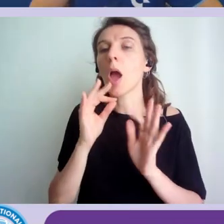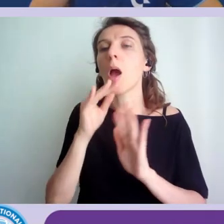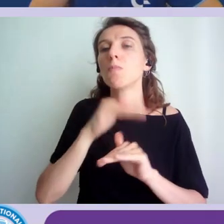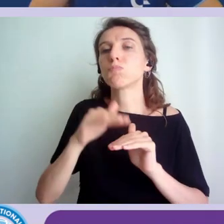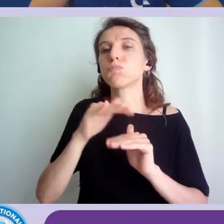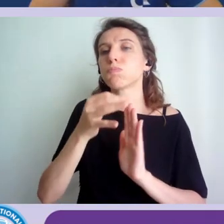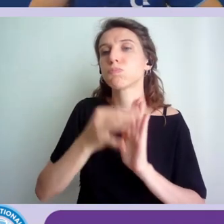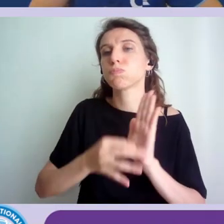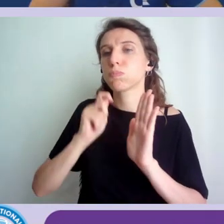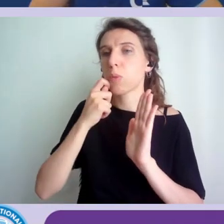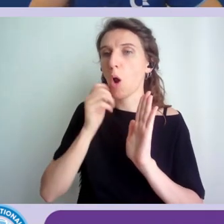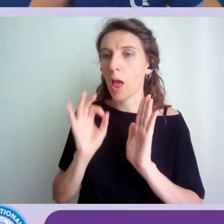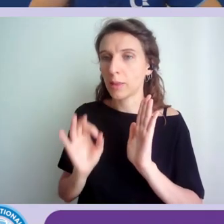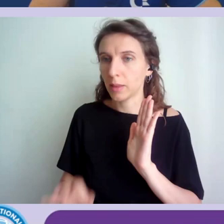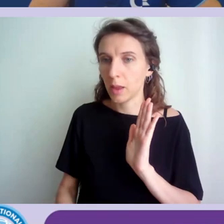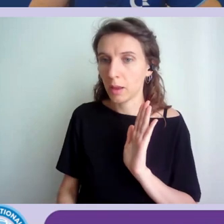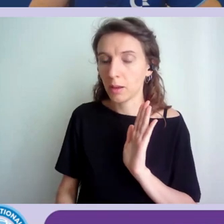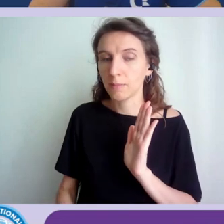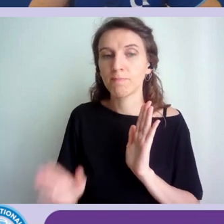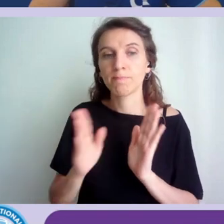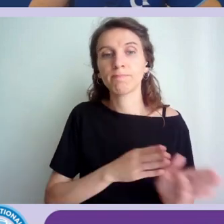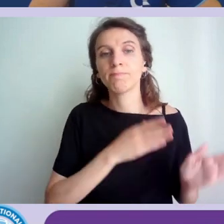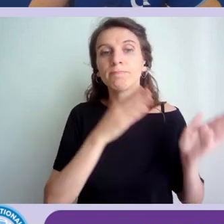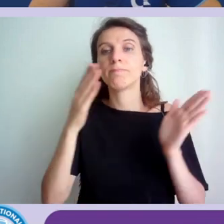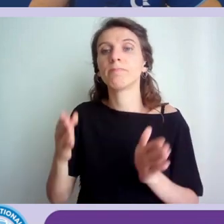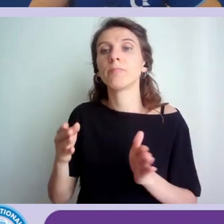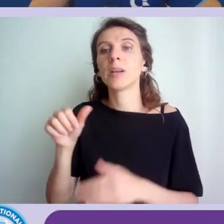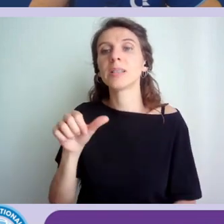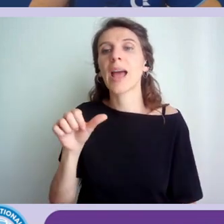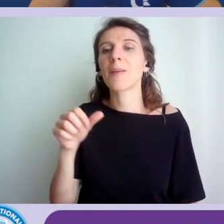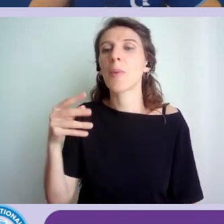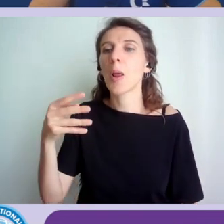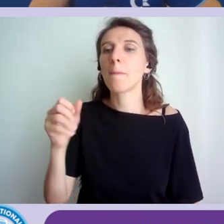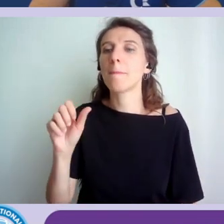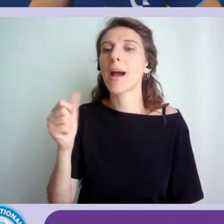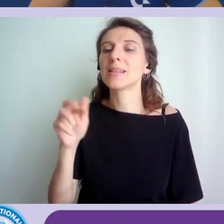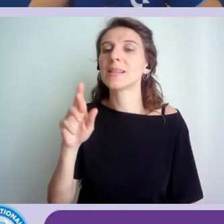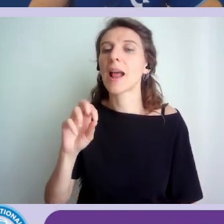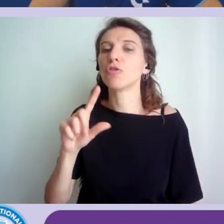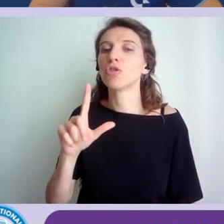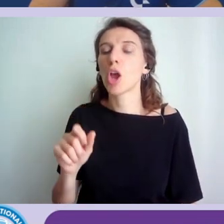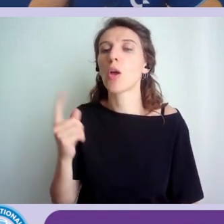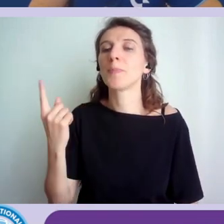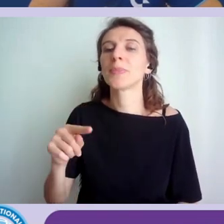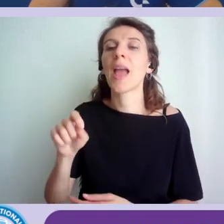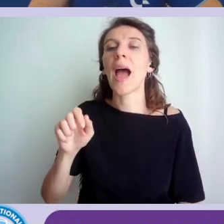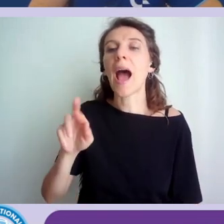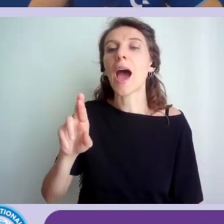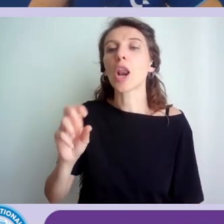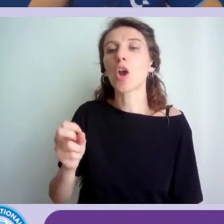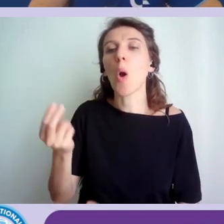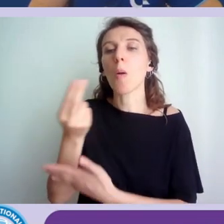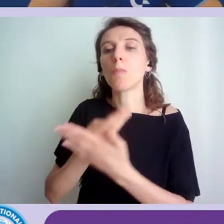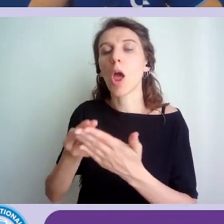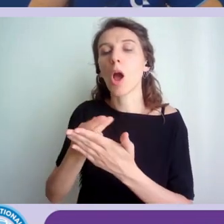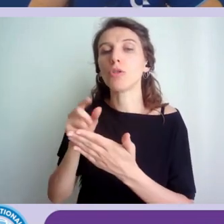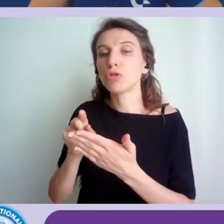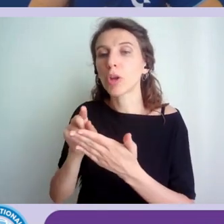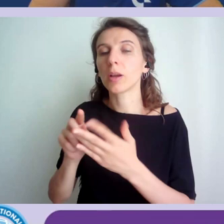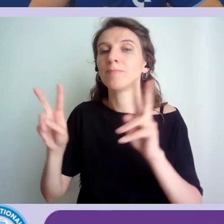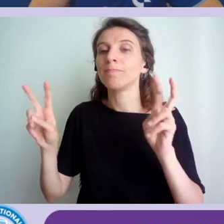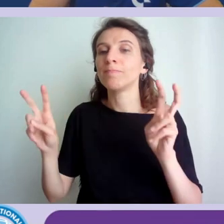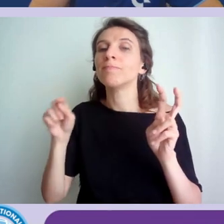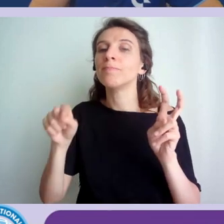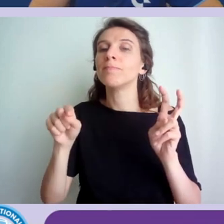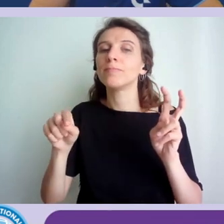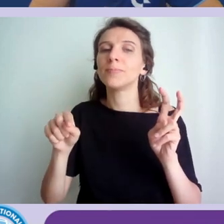A questo punto passo alla palla Simon Mastrangelo di ErgoProject che ci illuminerà con la sfida